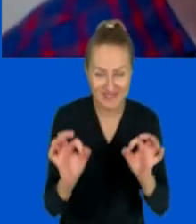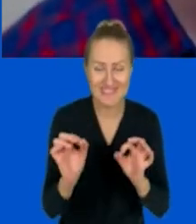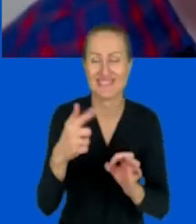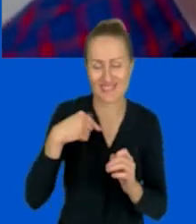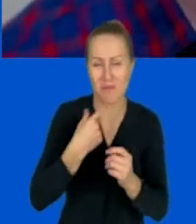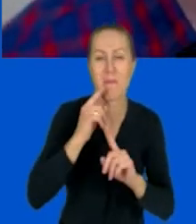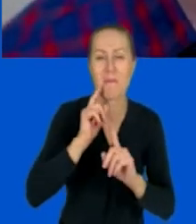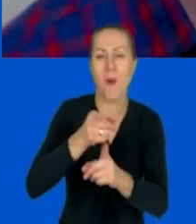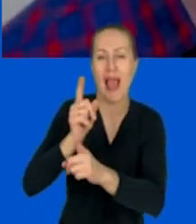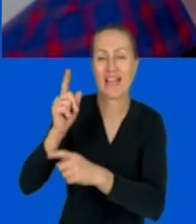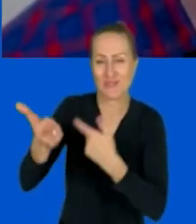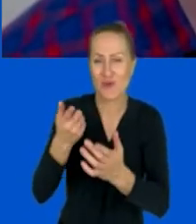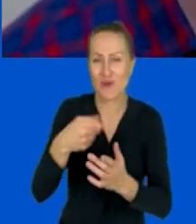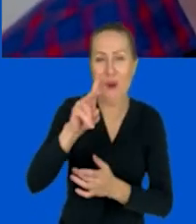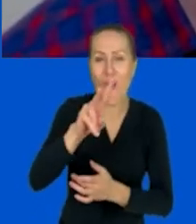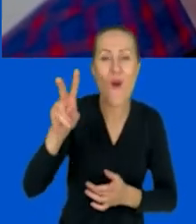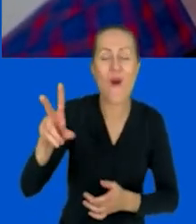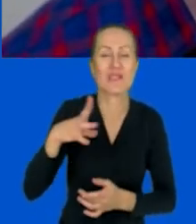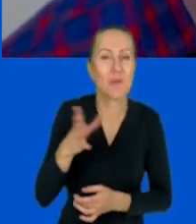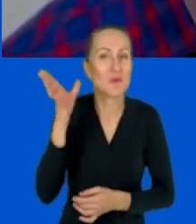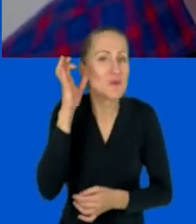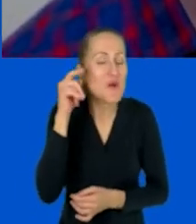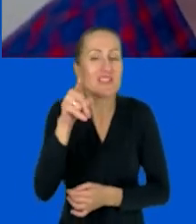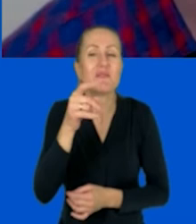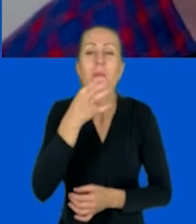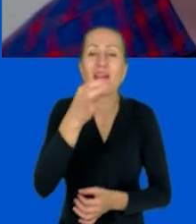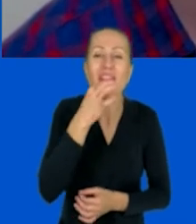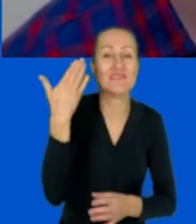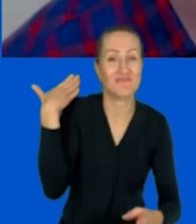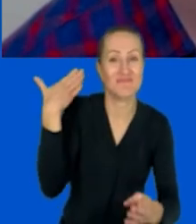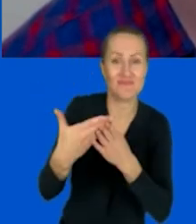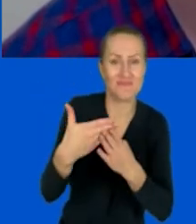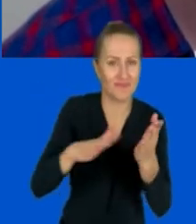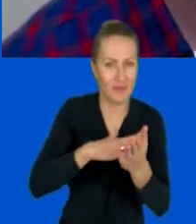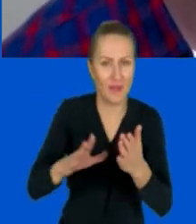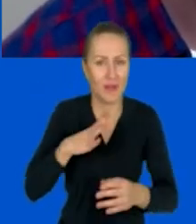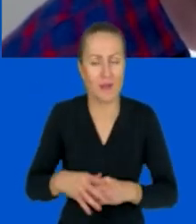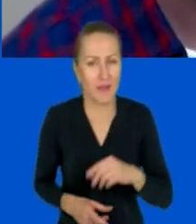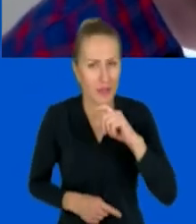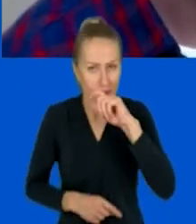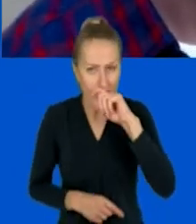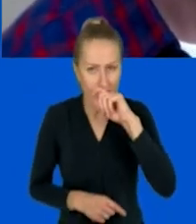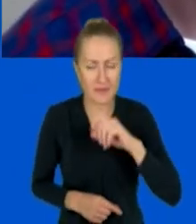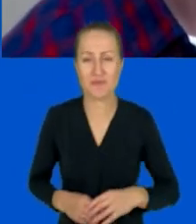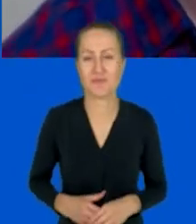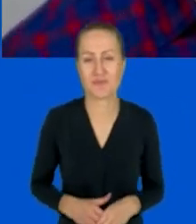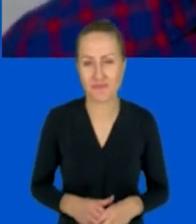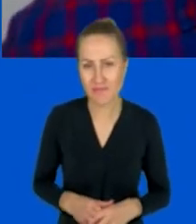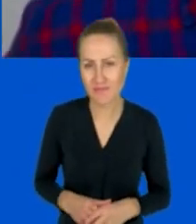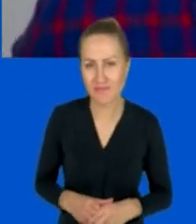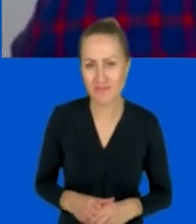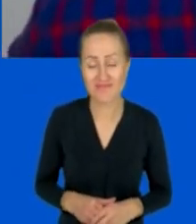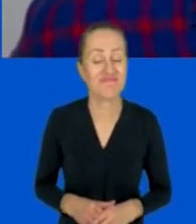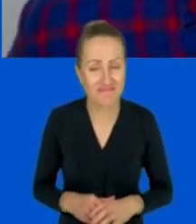tym, którzy to pytanie słyszeli w swoim kierunku w ostatnich miesiącach. No właśnie. Widzę, że też